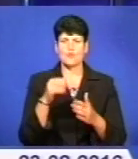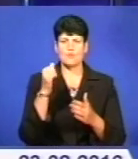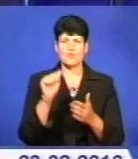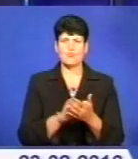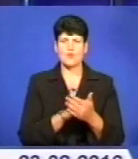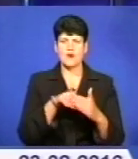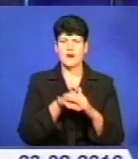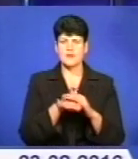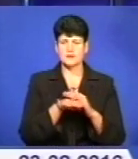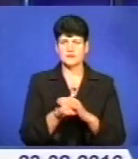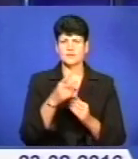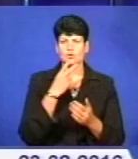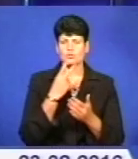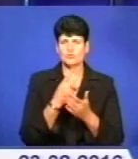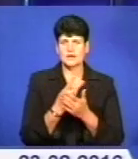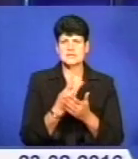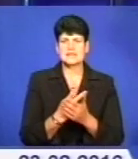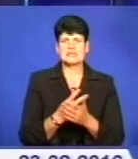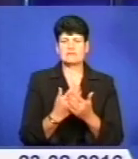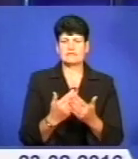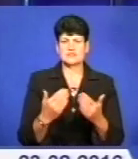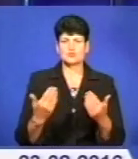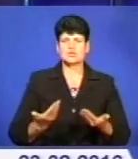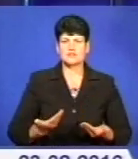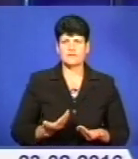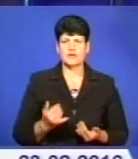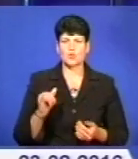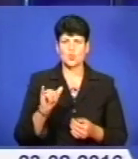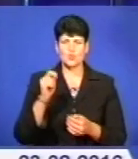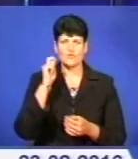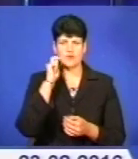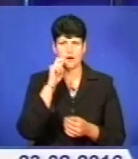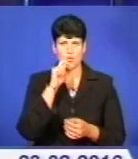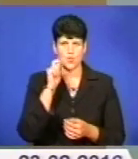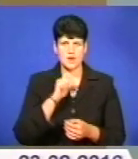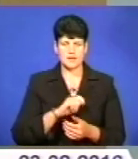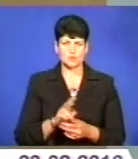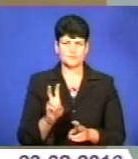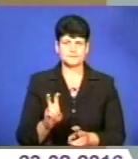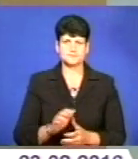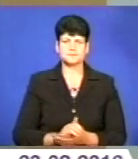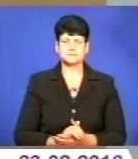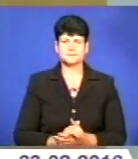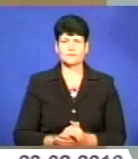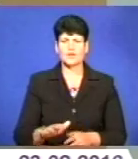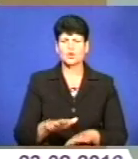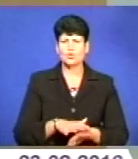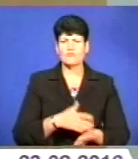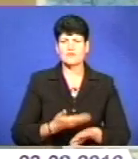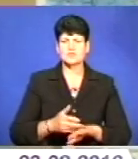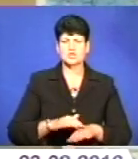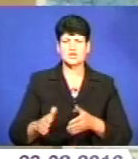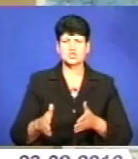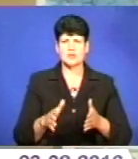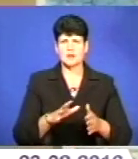виставку «Живи у віках Україно». Що представили на виставці, бачила наша знімальна група. Долгий та важкий шлях